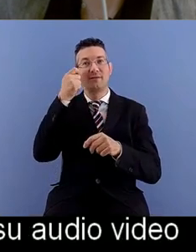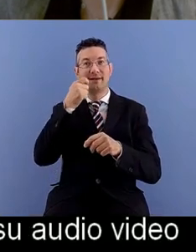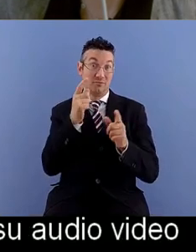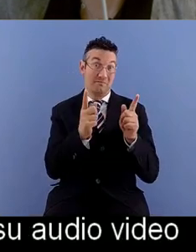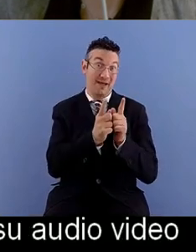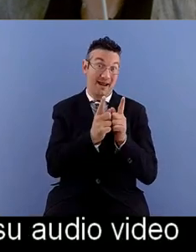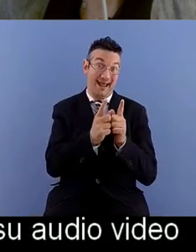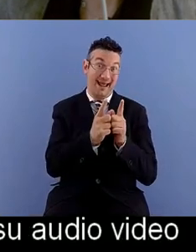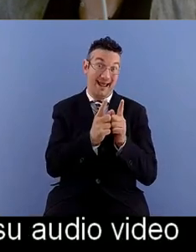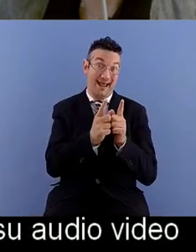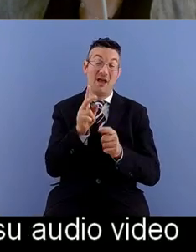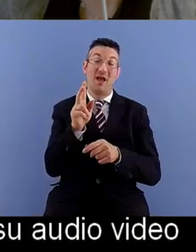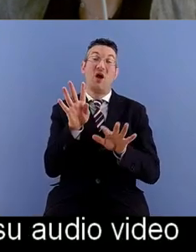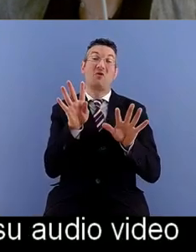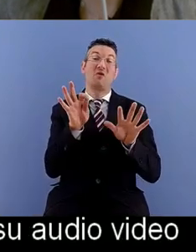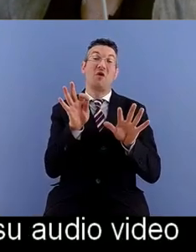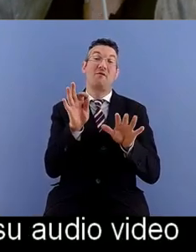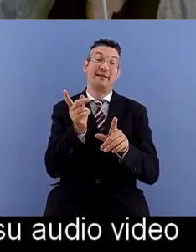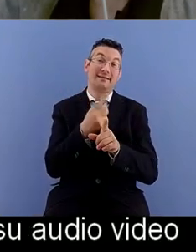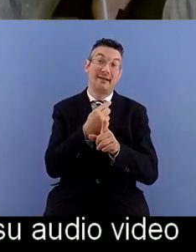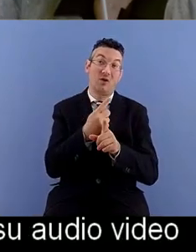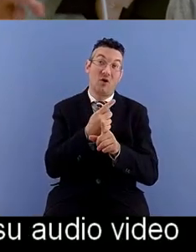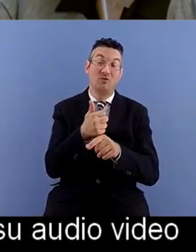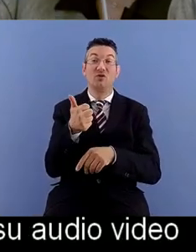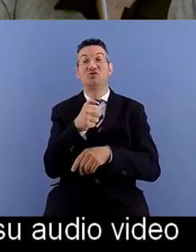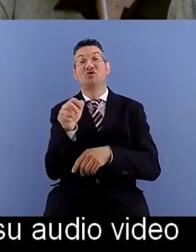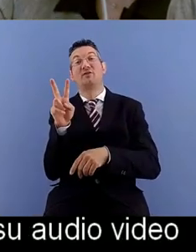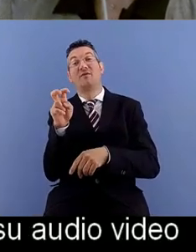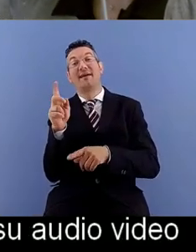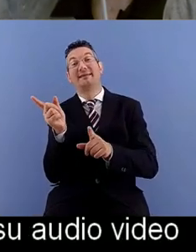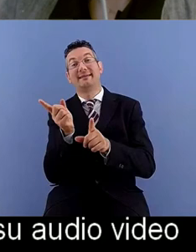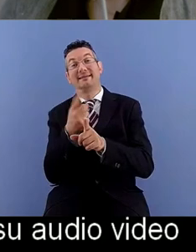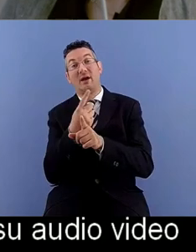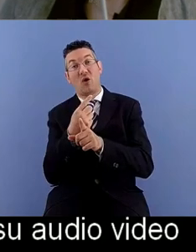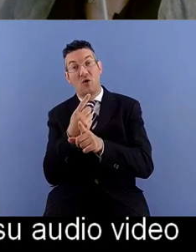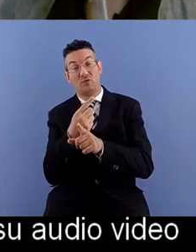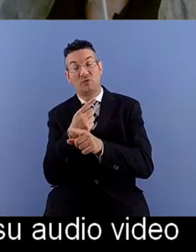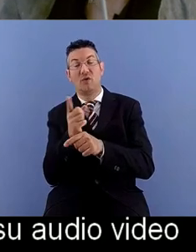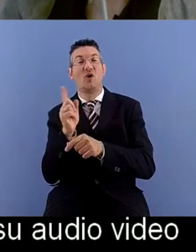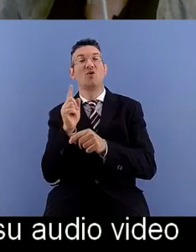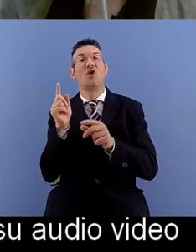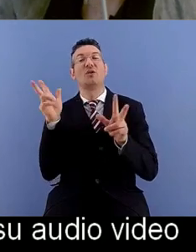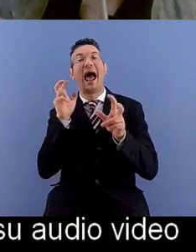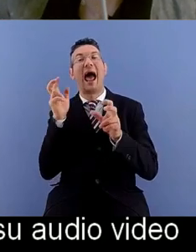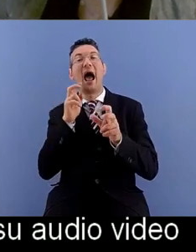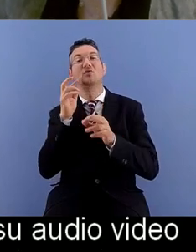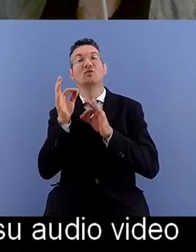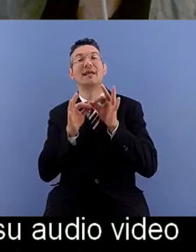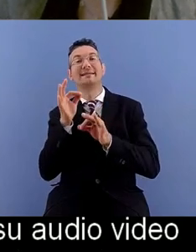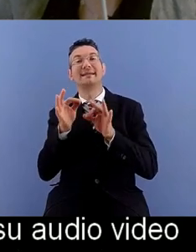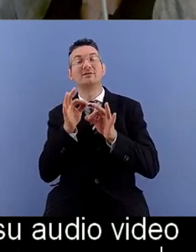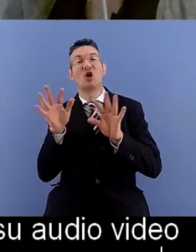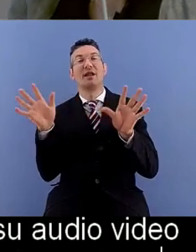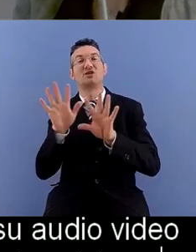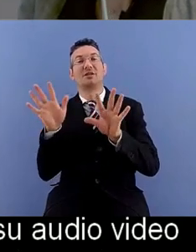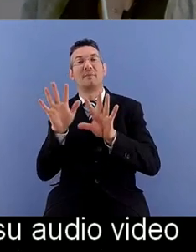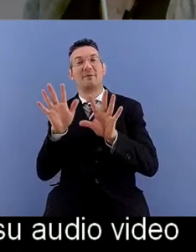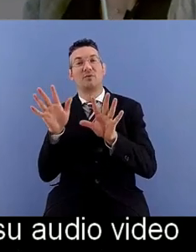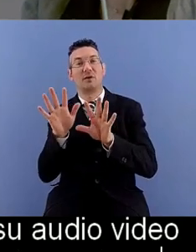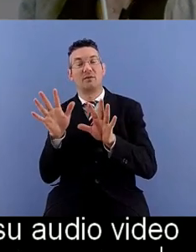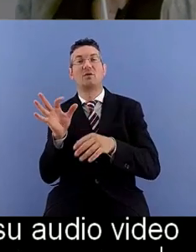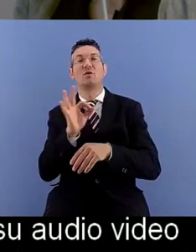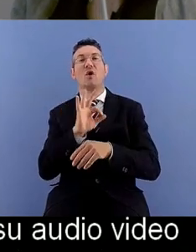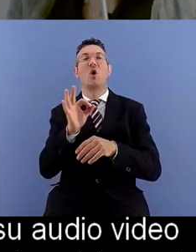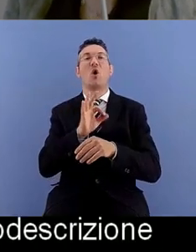90 secondi 120 secondi non è l'audiodescrizione cinematografica o comunque di comunicazione di lunga